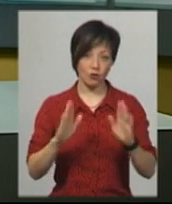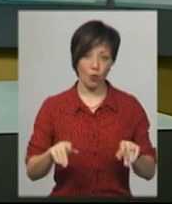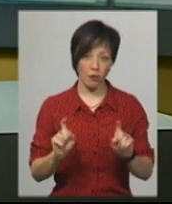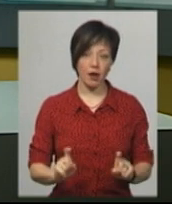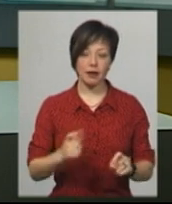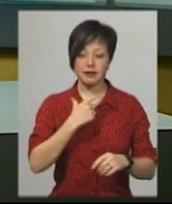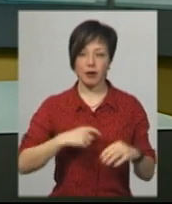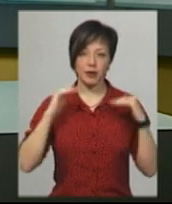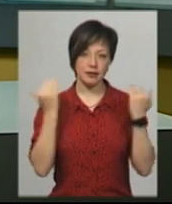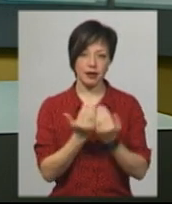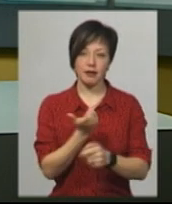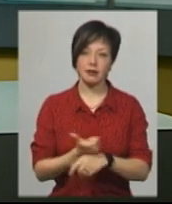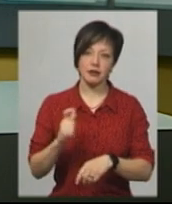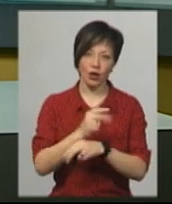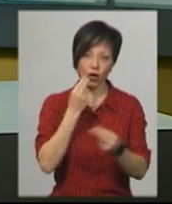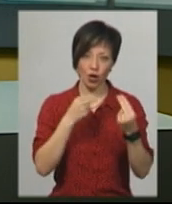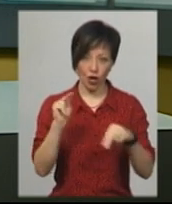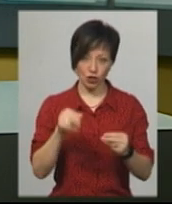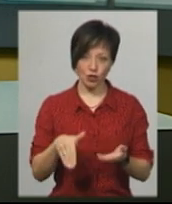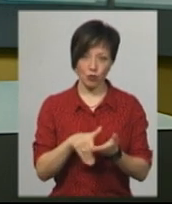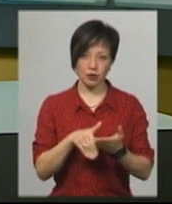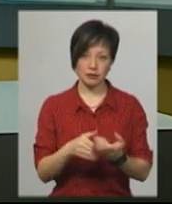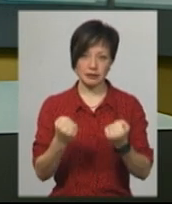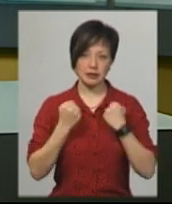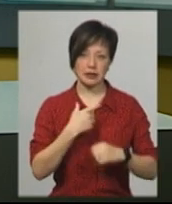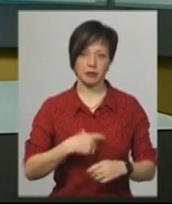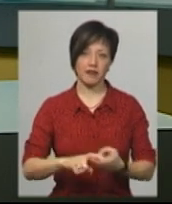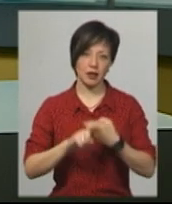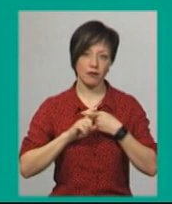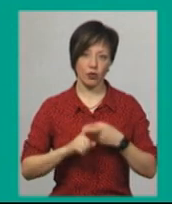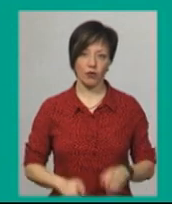Самоізоляція – найдієвіший спосіб убезпечити себе від інфікування.